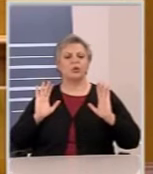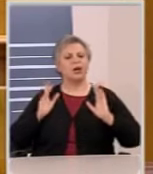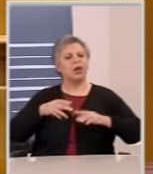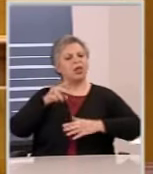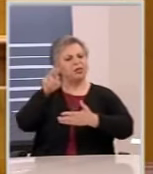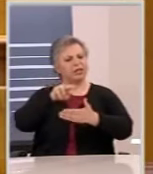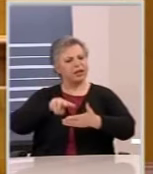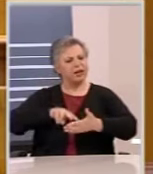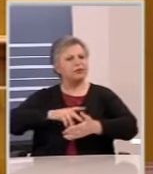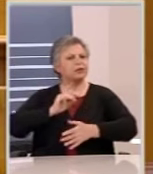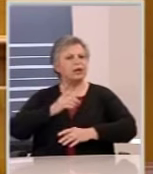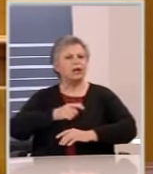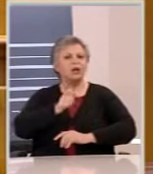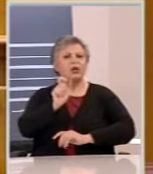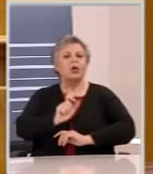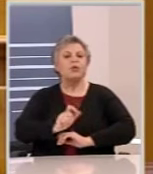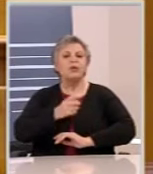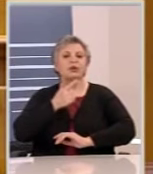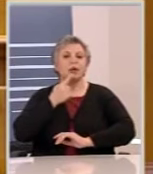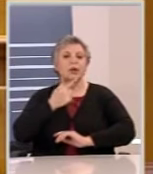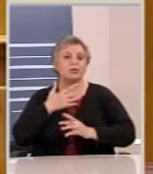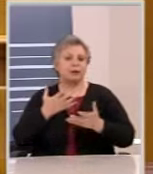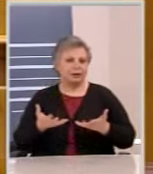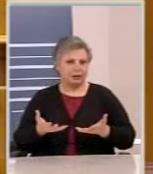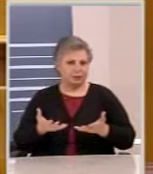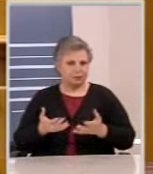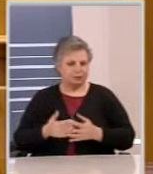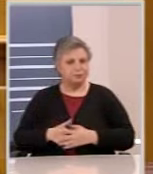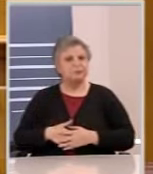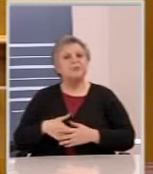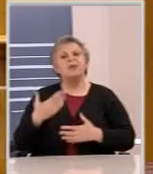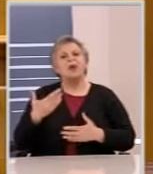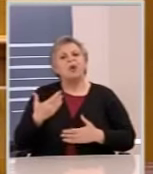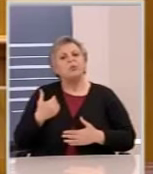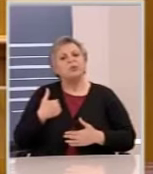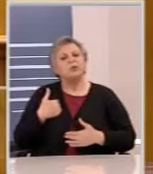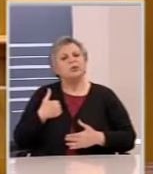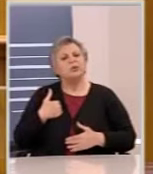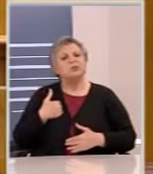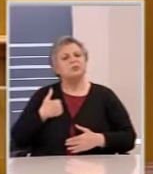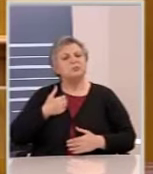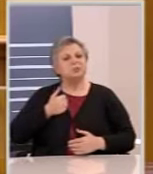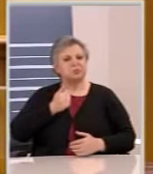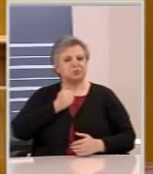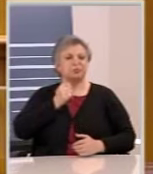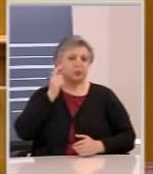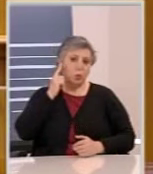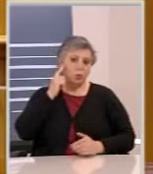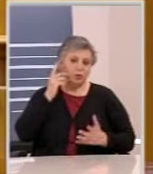Ωστόσο νομίζω ότι ο κύριος Μητσοτάκης